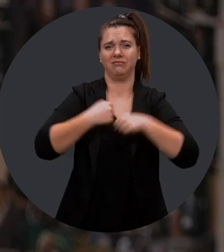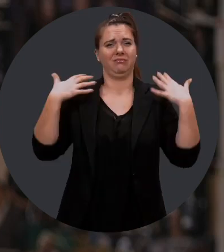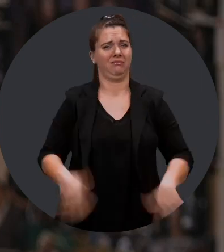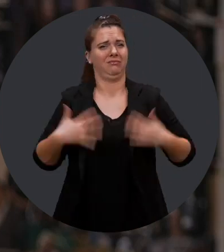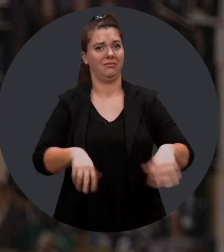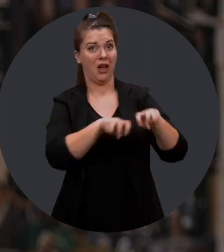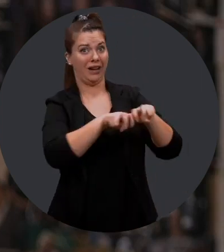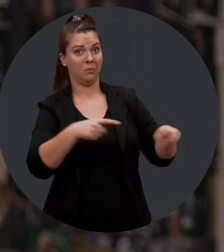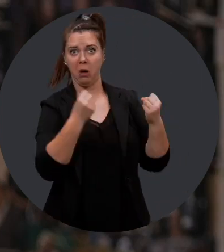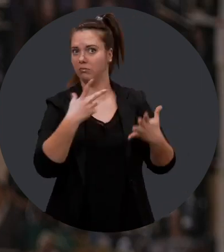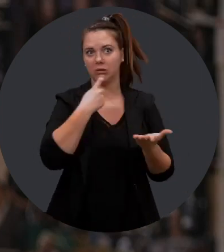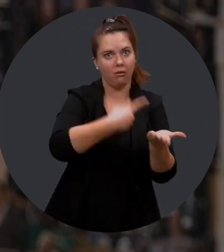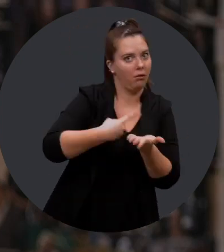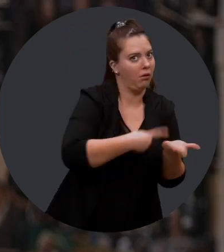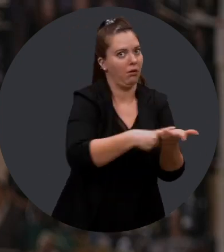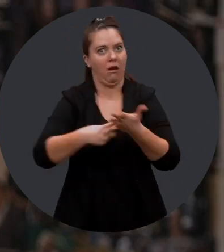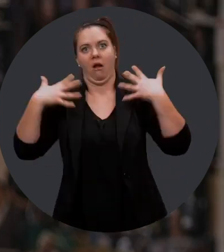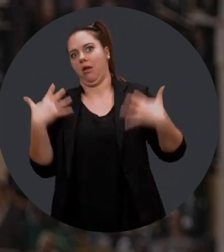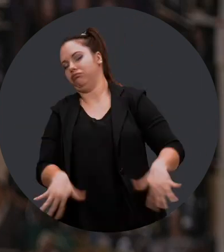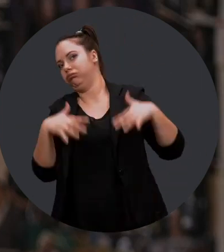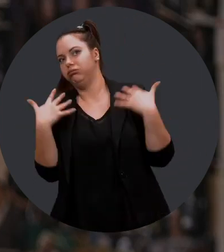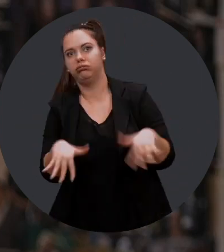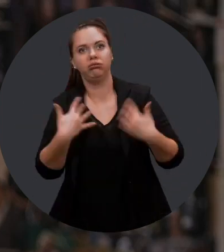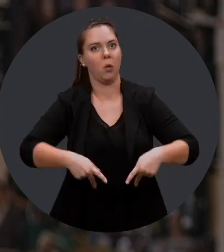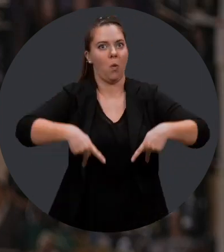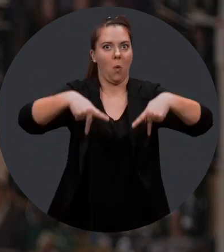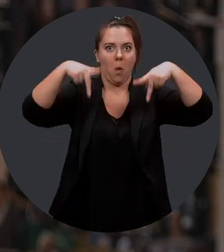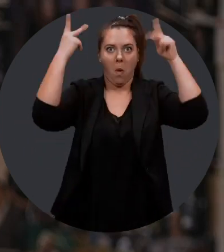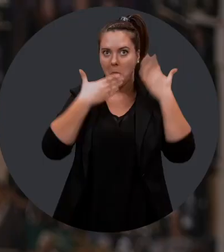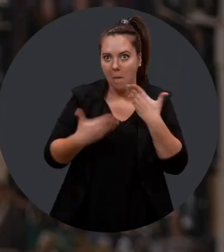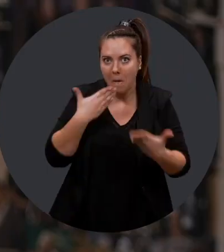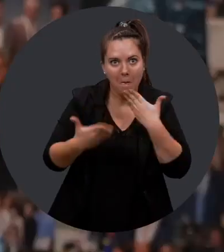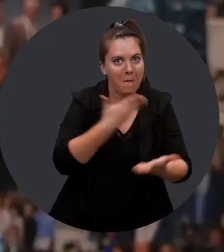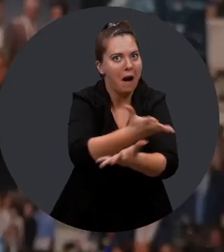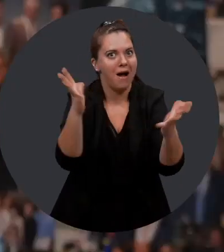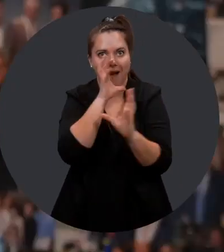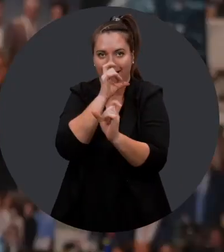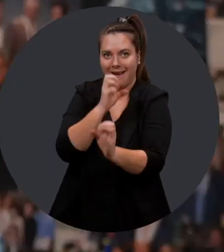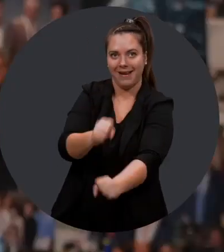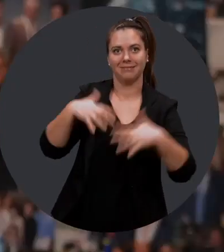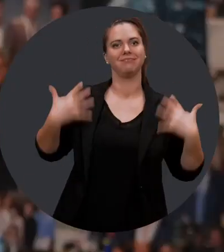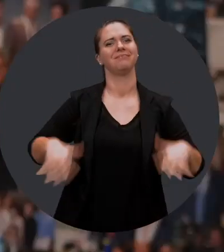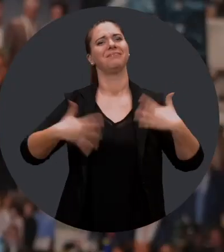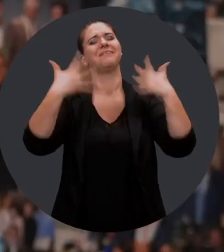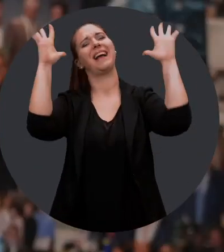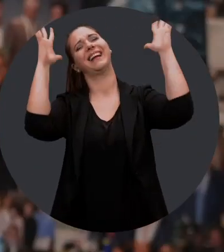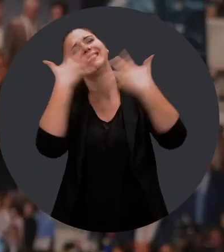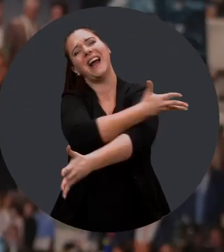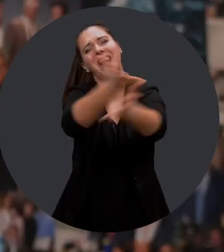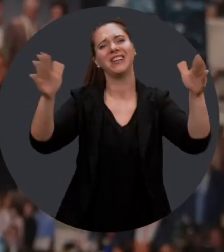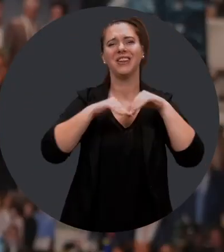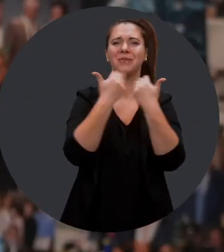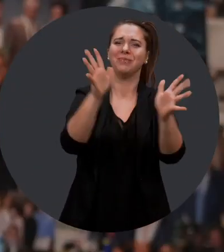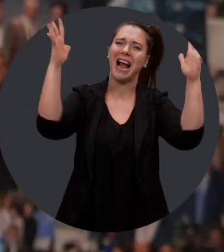nommés de cette année. Les délibérations de notre cher jury n'ont pas été faciles, tant il y avait une initiative admirable à